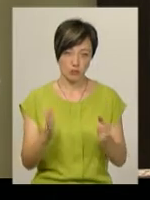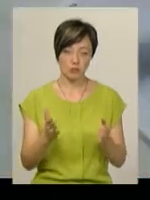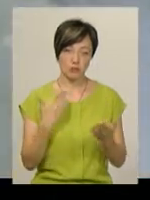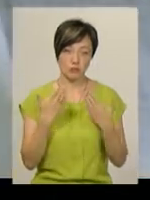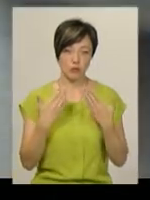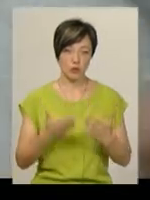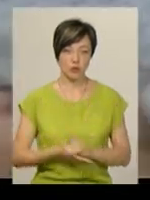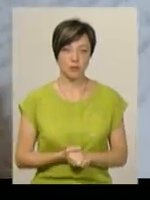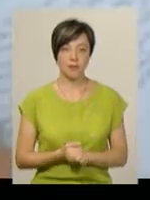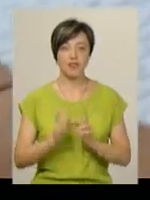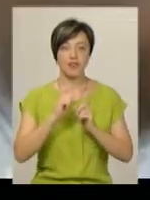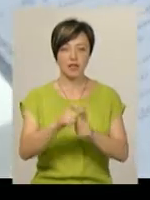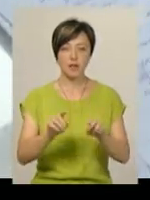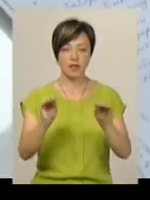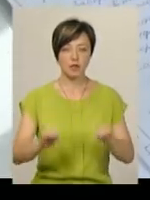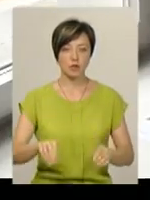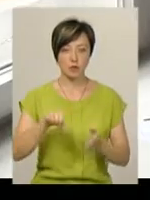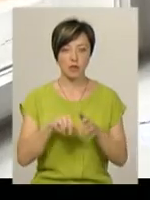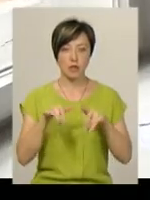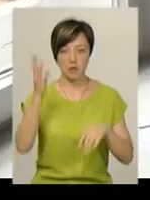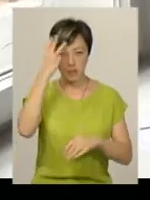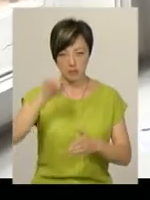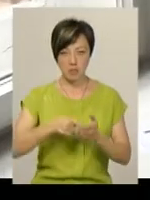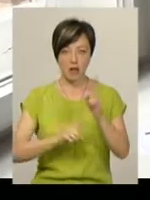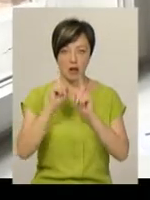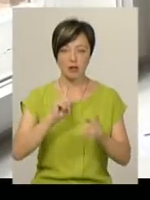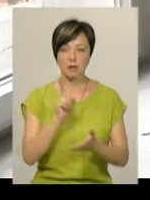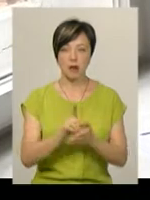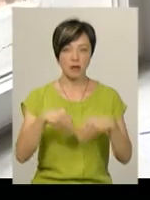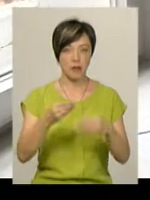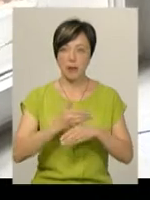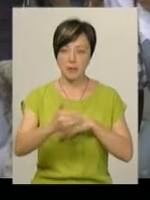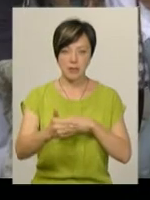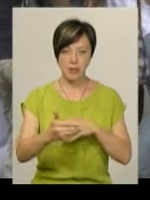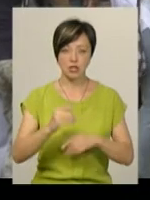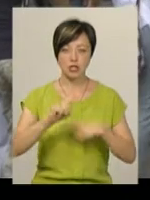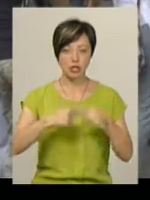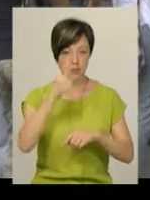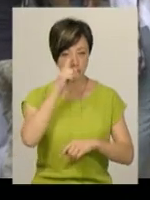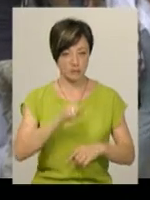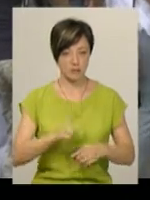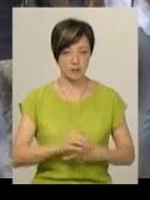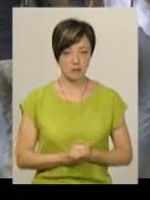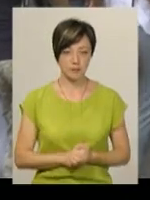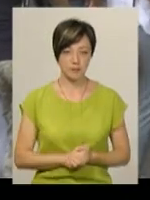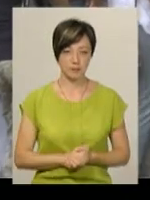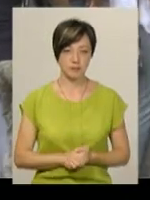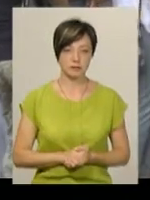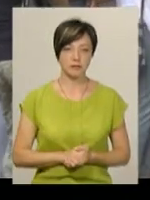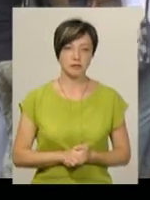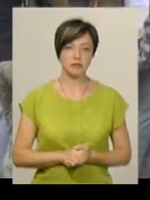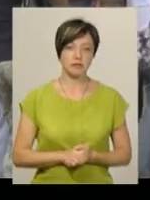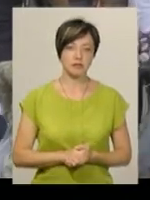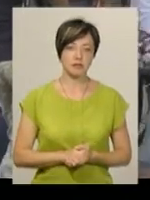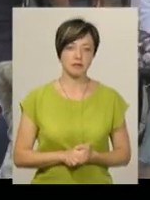говорити. Відповідь на резолюцію учасників акції Хмельницька міська рада має надати не пізніше, ніж за місяць. Ірина Аріон, Іван Мовчан, новини